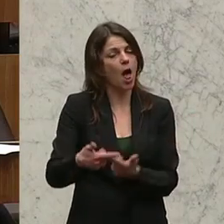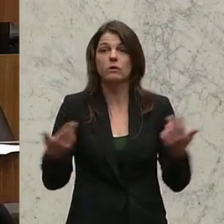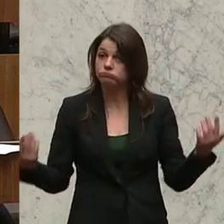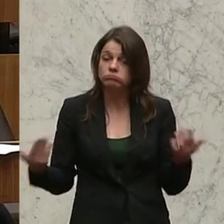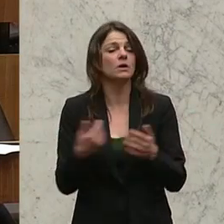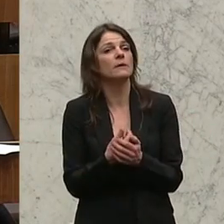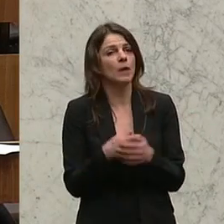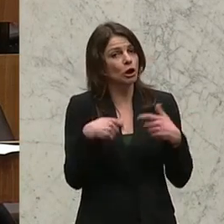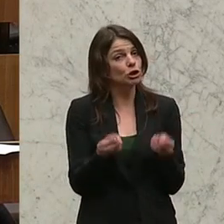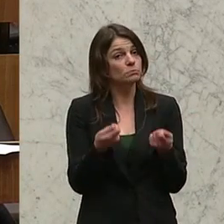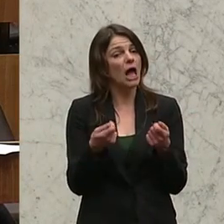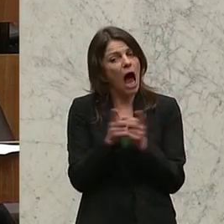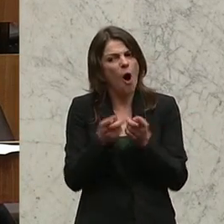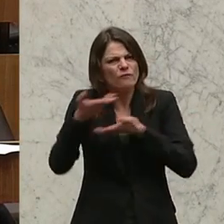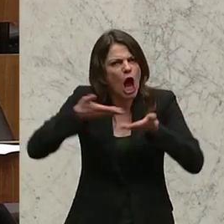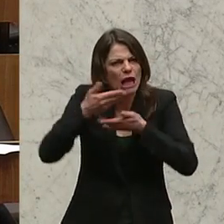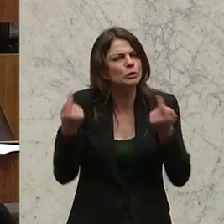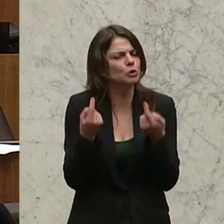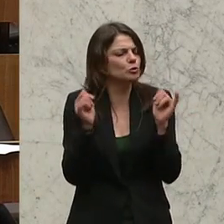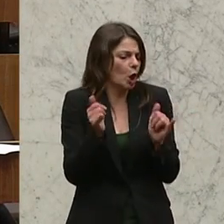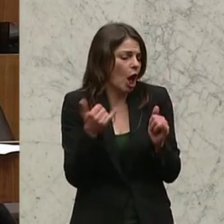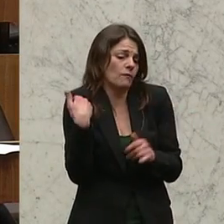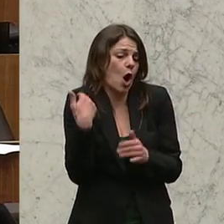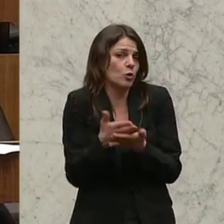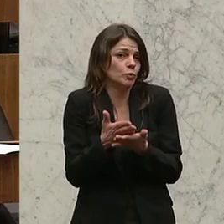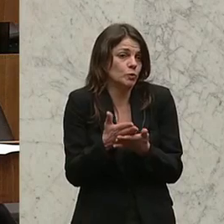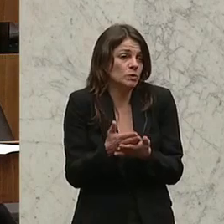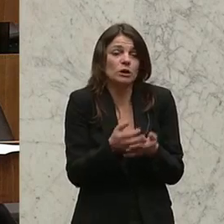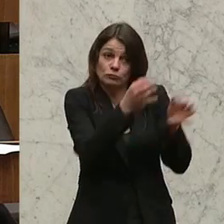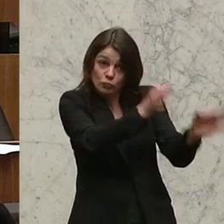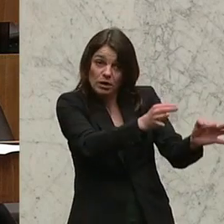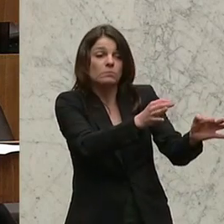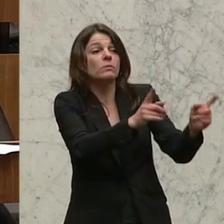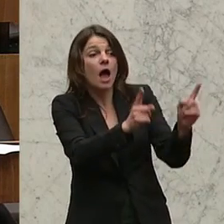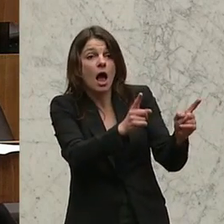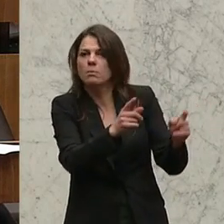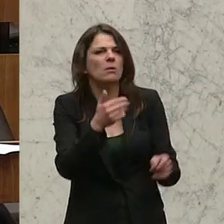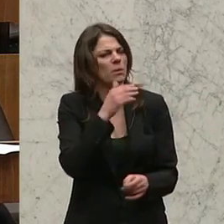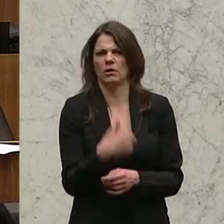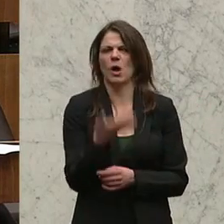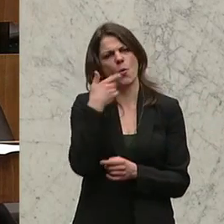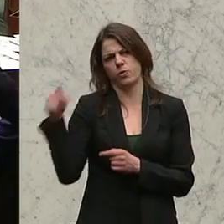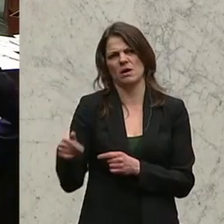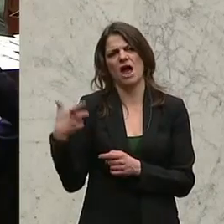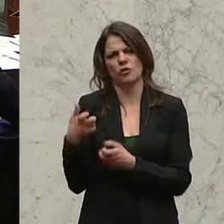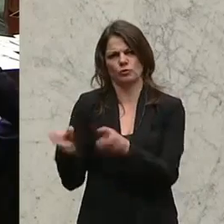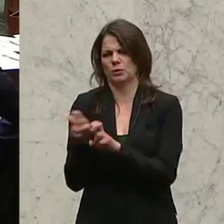Jetzt muss man sagen, es gibt ja durchaus Verhandlungssituationen. Die hatten wir auch. Richtig. Aber nicht in den Ausschüssen.